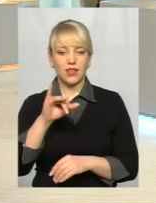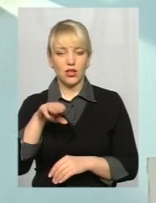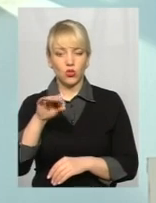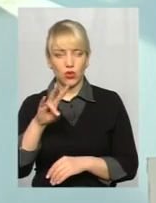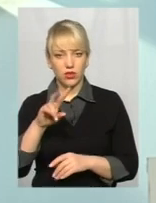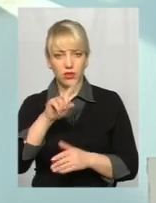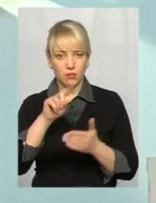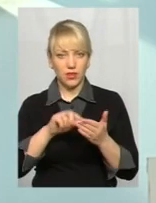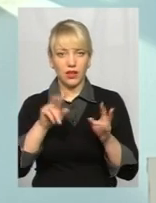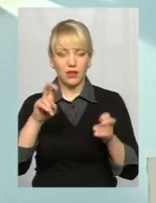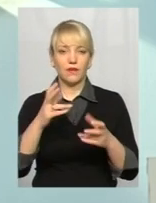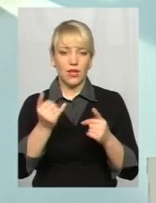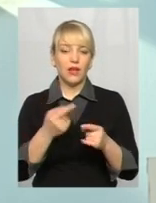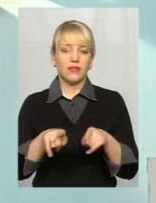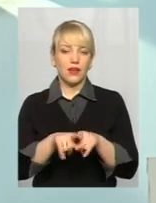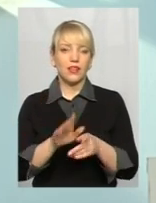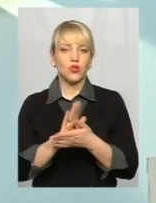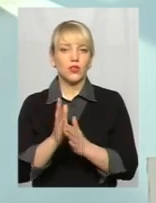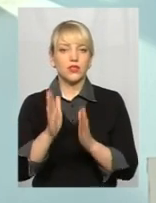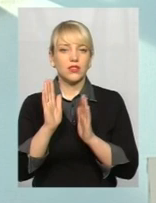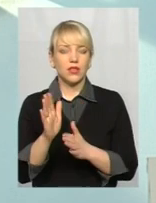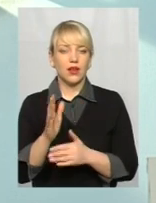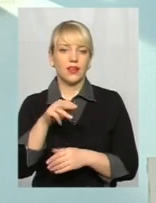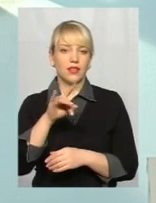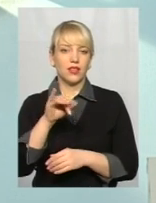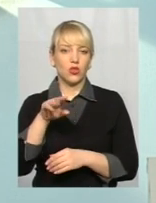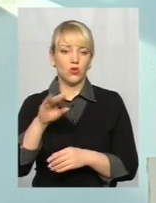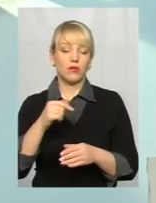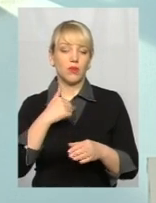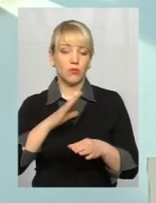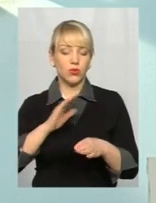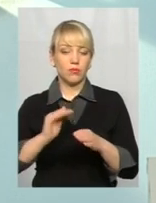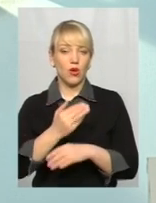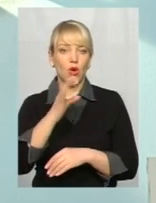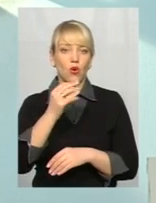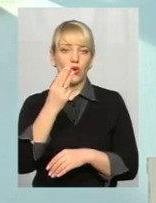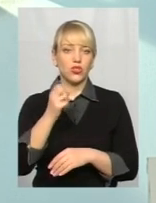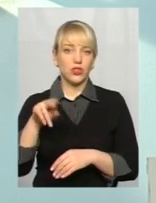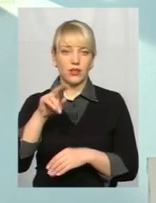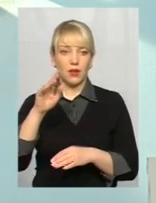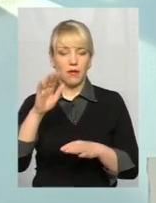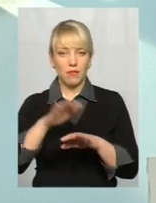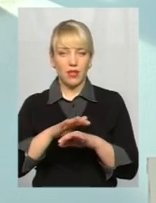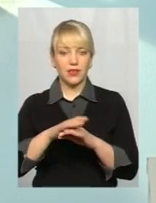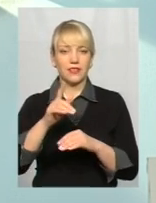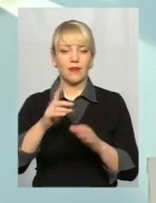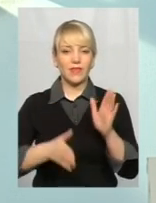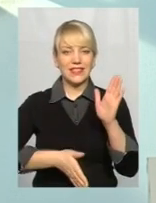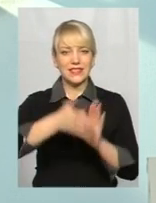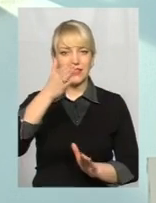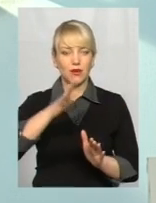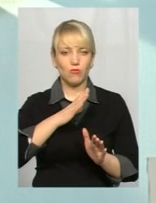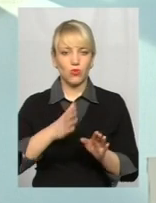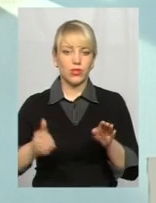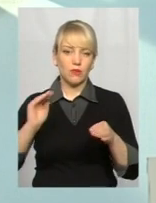склалася тільки з Тритоном, тому що ми демонтовували так само напроти Ощадбанка, там на глухій стіні минулого року було два демонтовано, і цього року